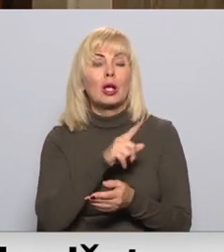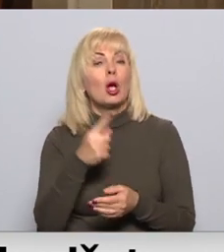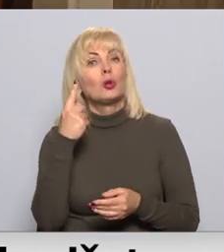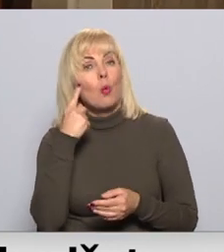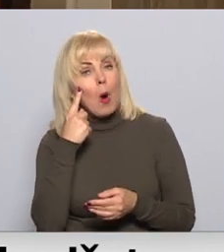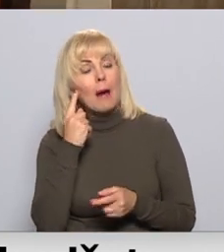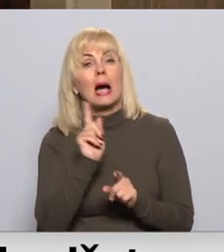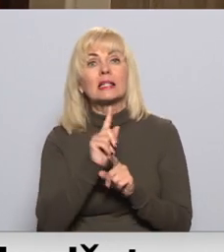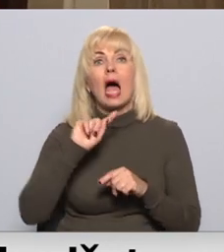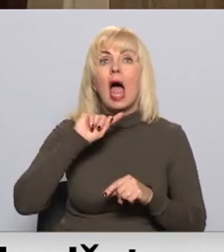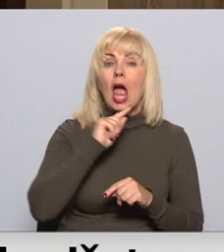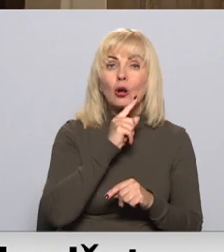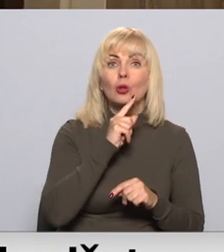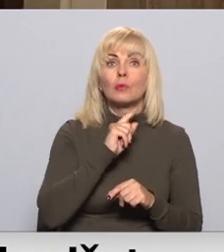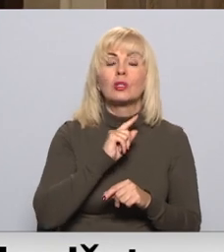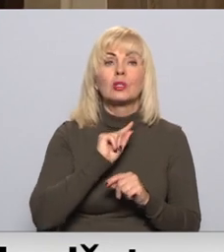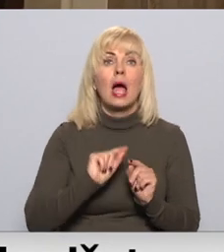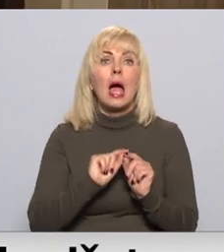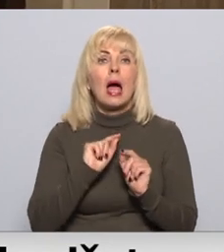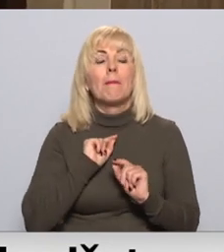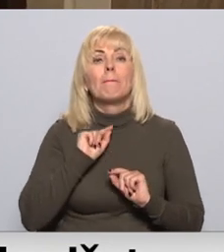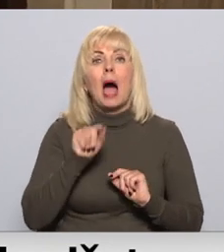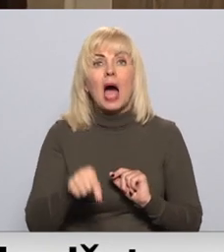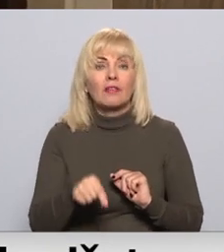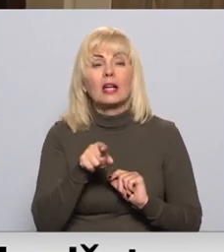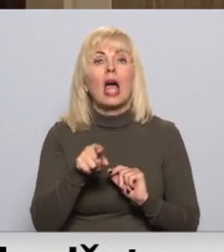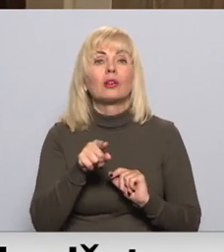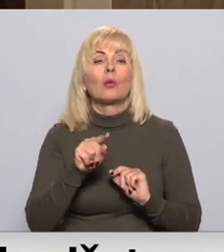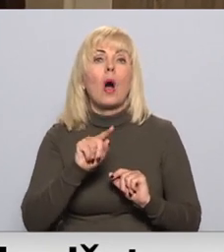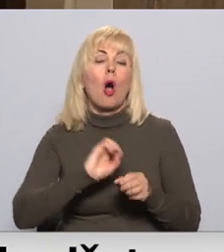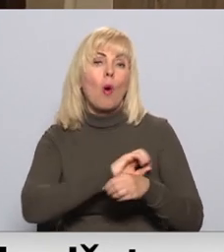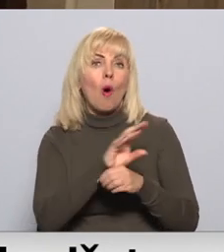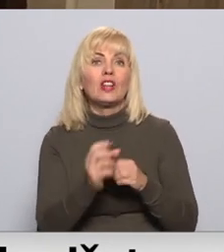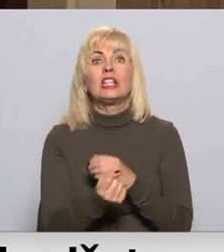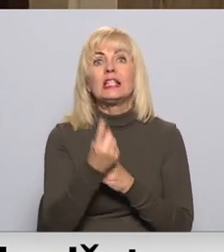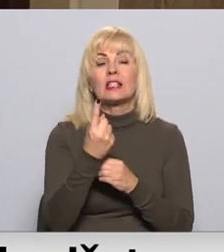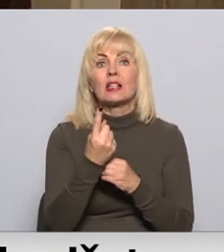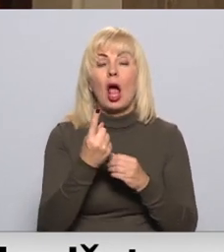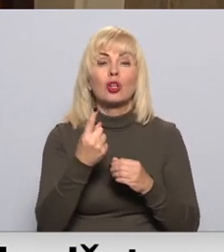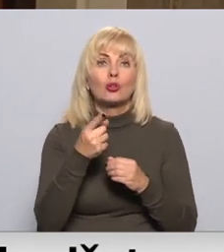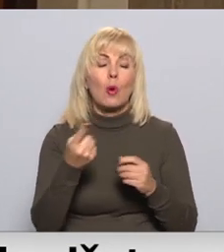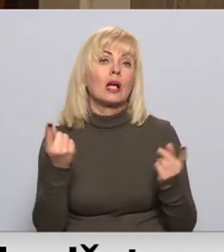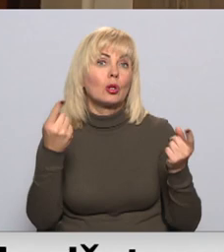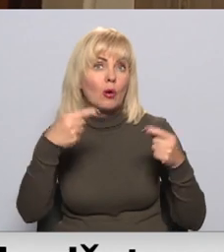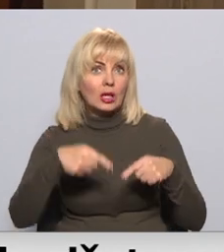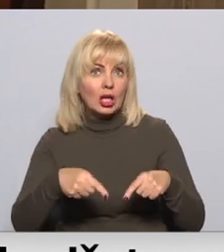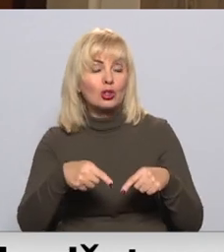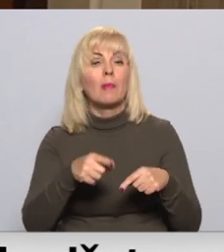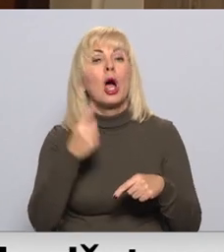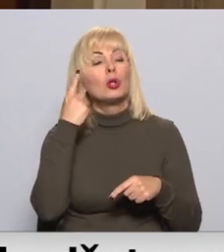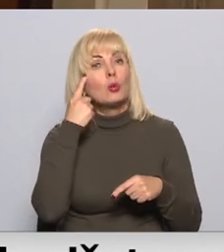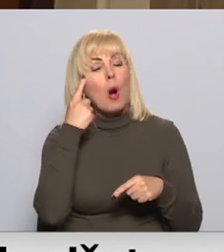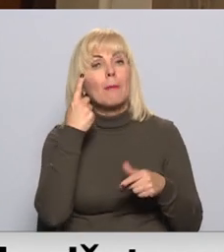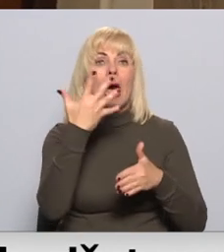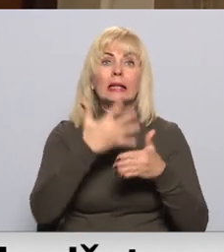ekonomikā pārvarēt COVID-19 izraisīto krīzi, bet domāts arī par risinājumiem veselības aprūpē,